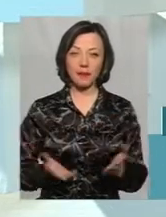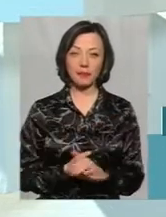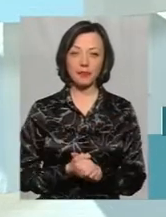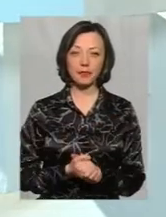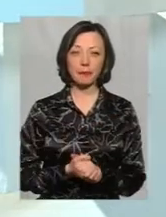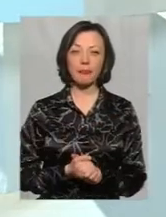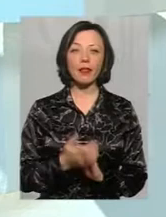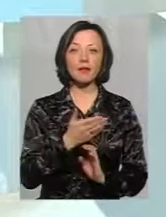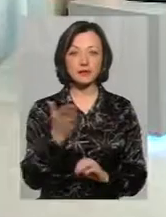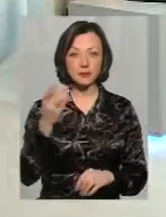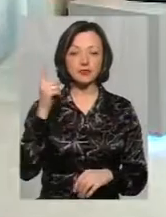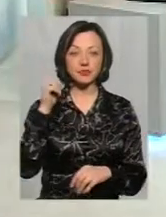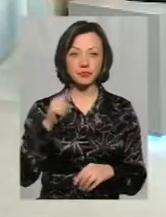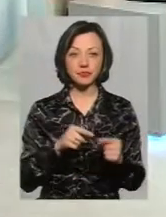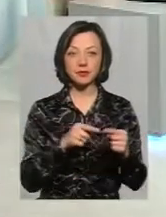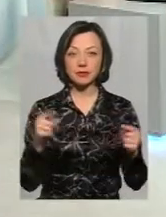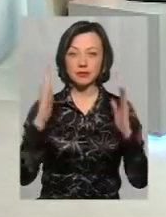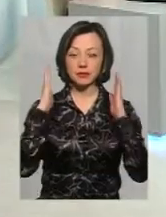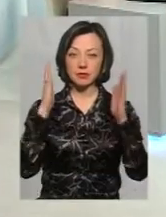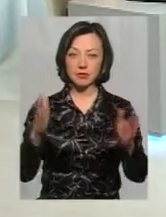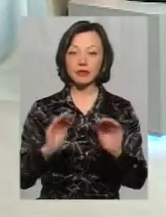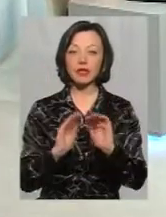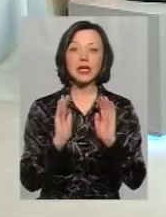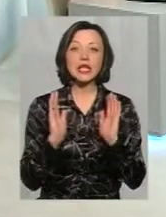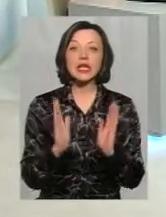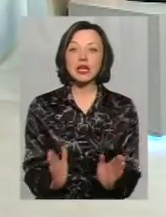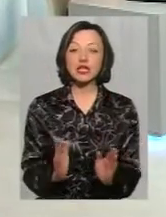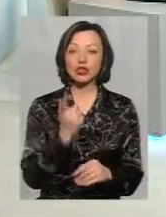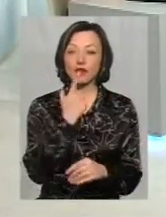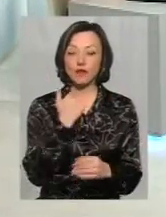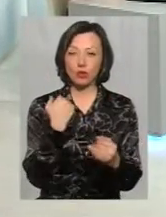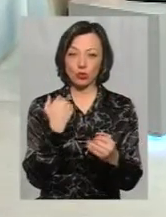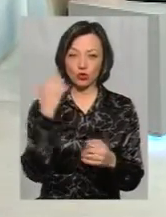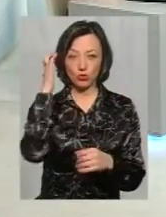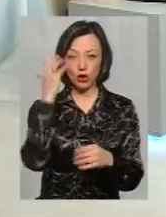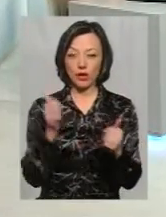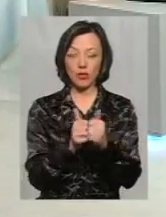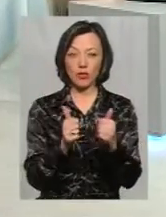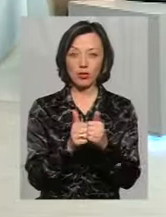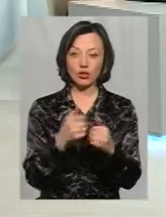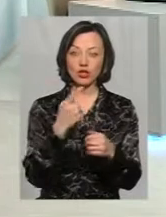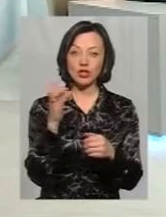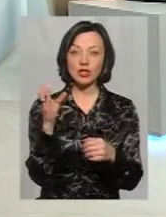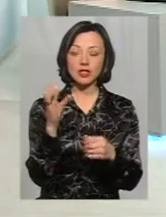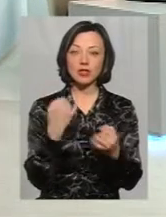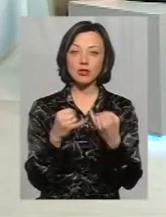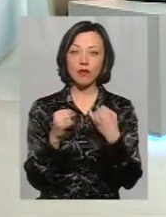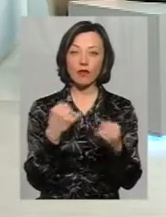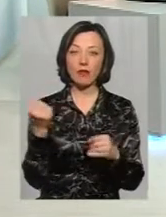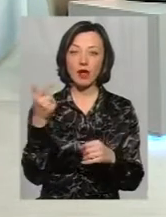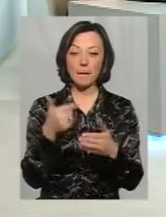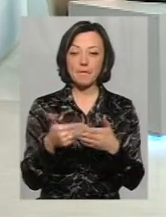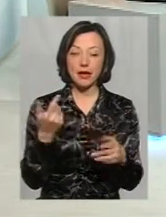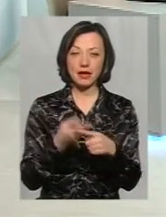якби не є щось Але ви знаєте, впродовж Проскурівської тільки червоно-чорні були, не було синьо-жовтий поруч. А там були жовто-блакитні перед